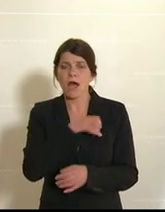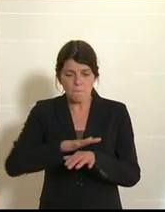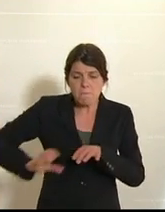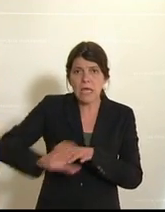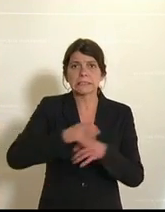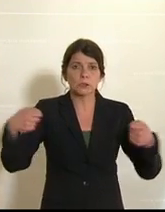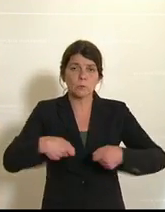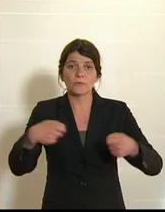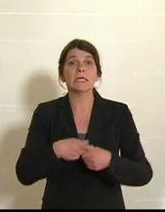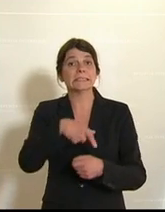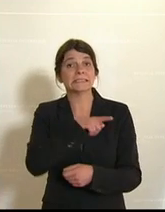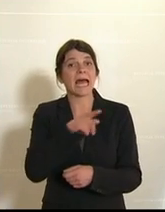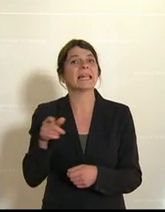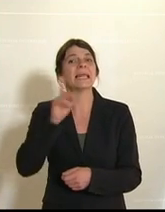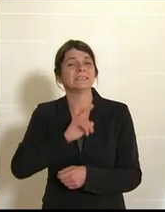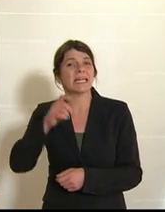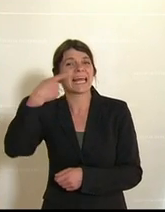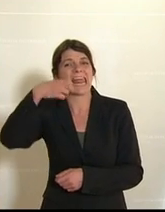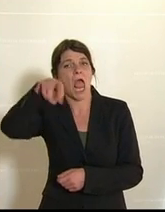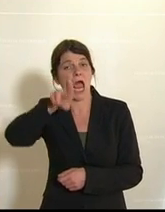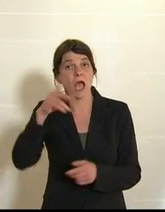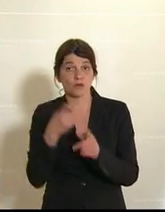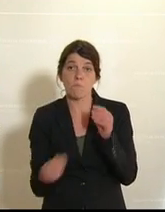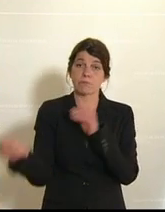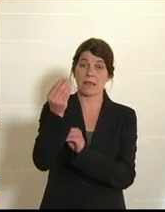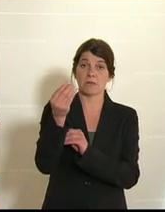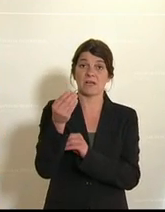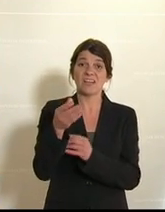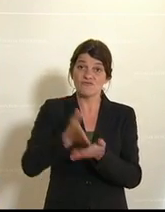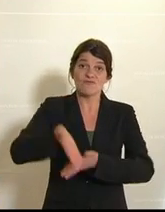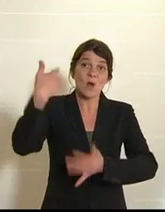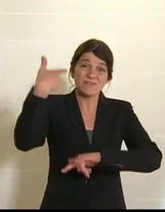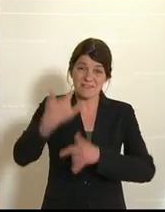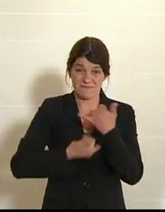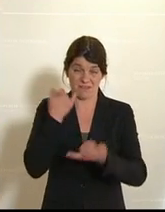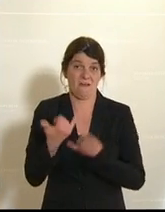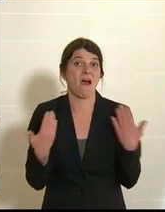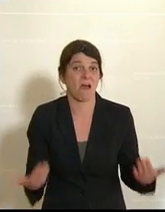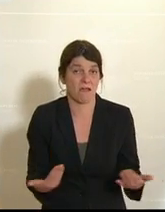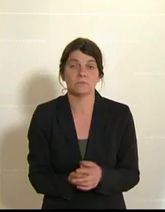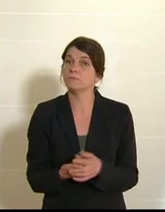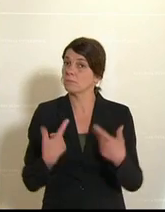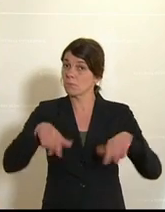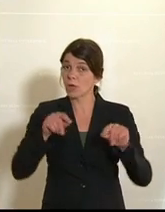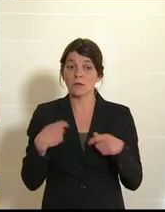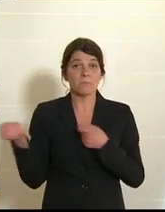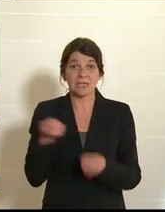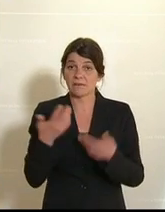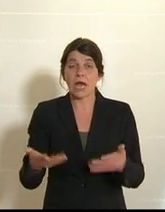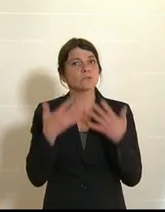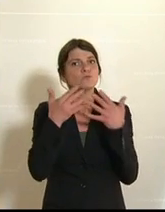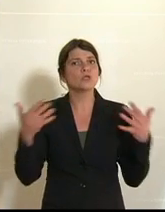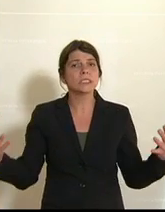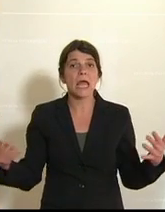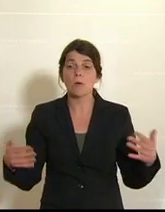seit Elisabeth Gera zu erhöhen, und das ist immerhin mehr als 20 Jahre her. Das führt dann dazu, dass die Museen